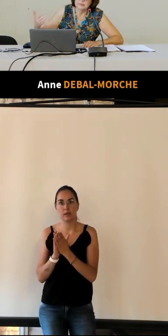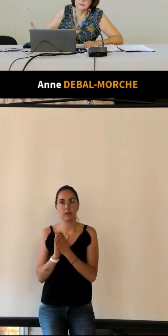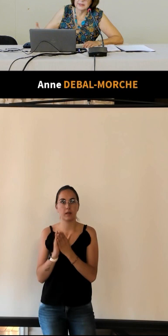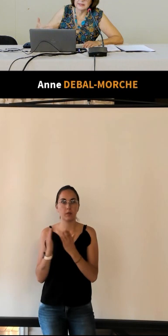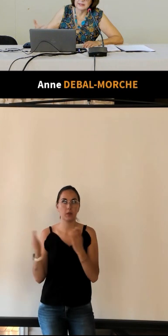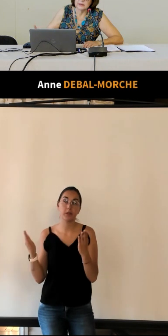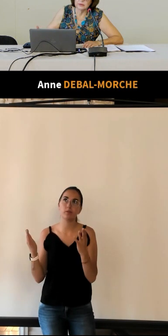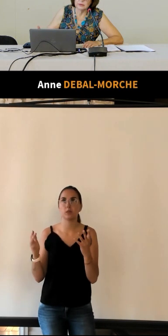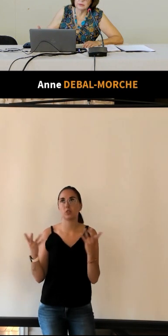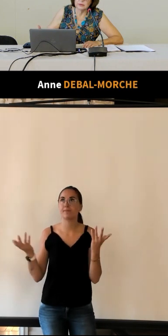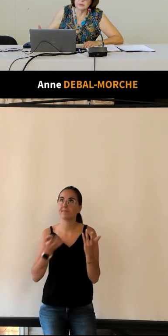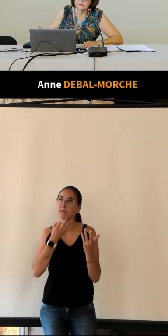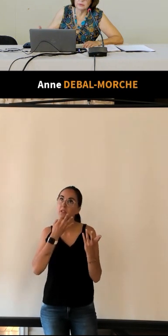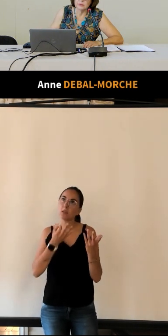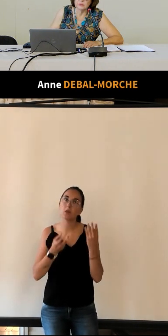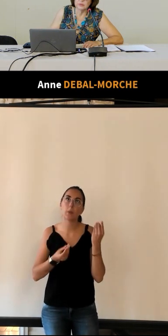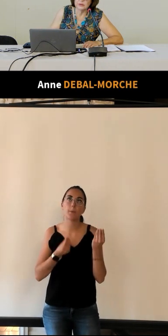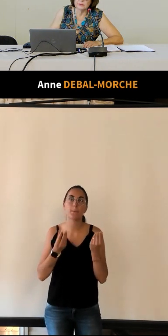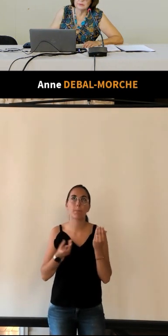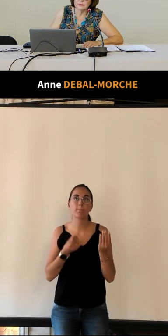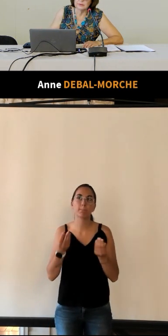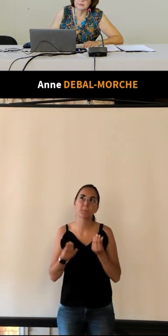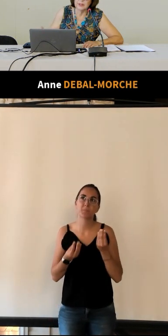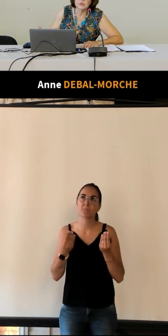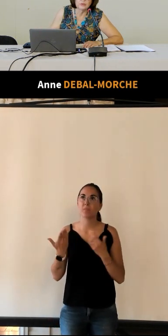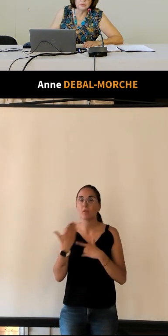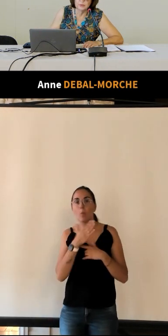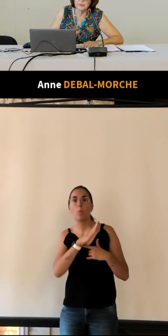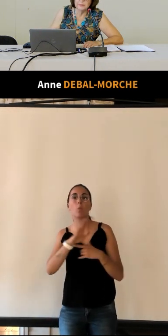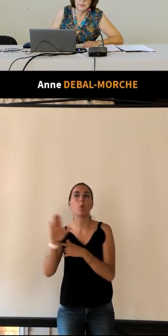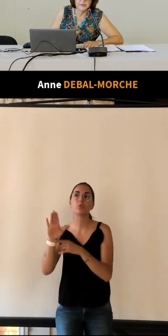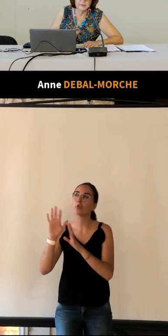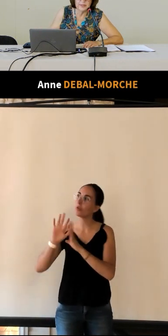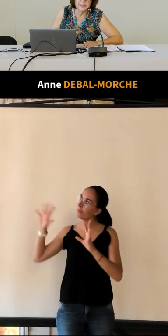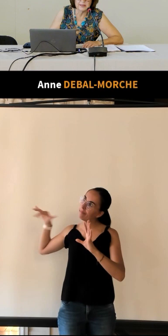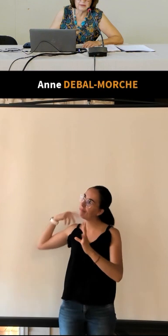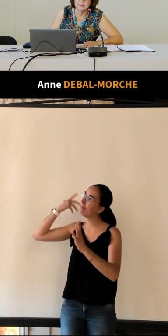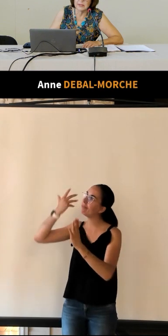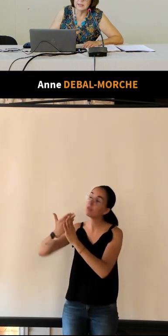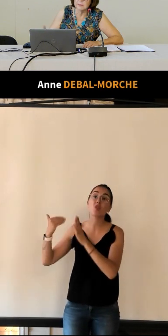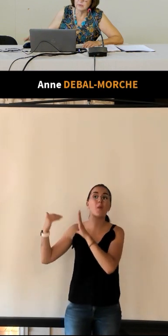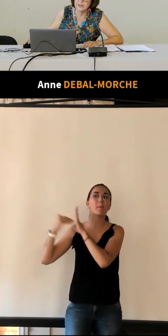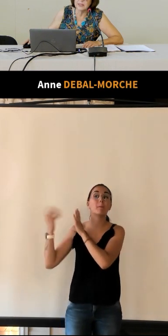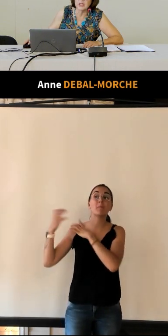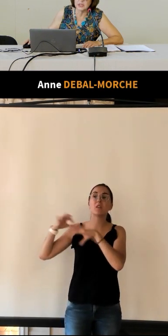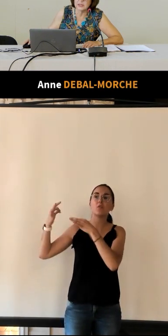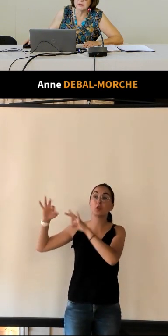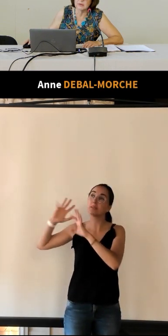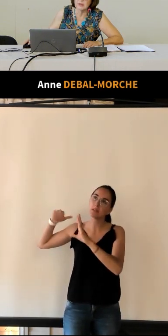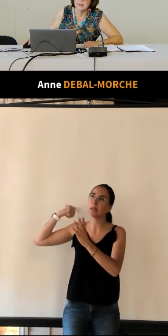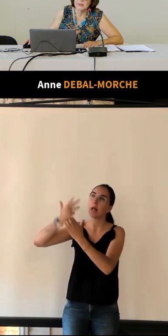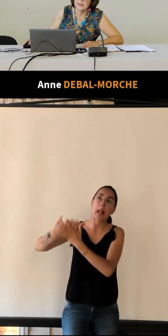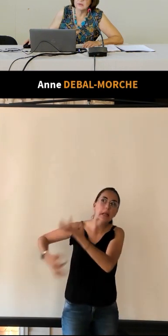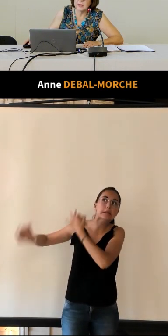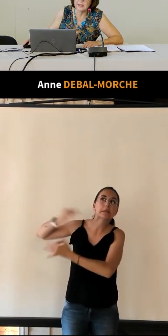j'allais dire tout ce qu'on a entendu depuis 1910 les beautés et richesses